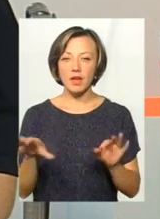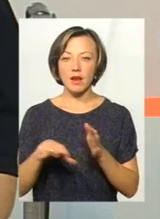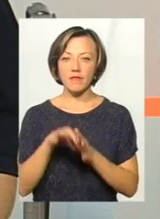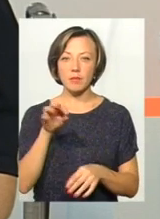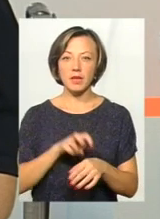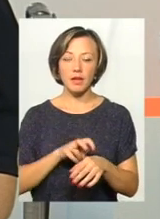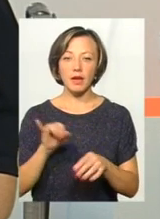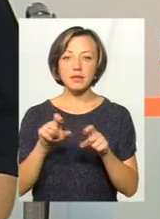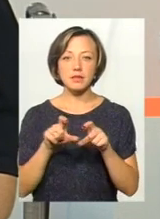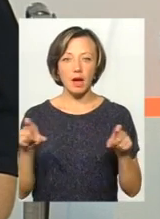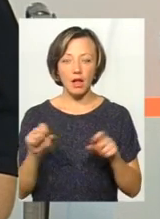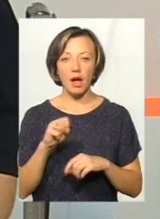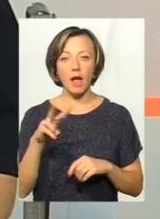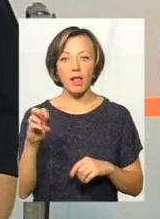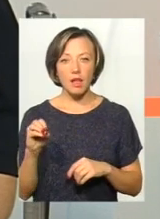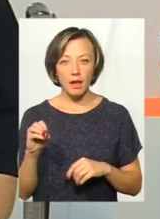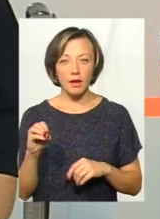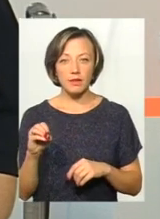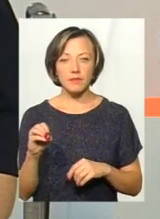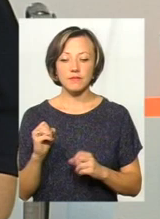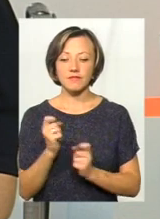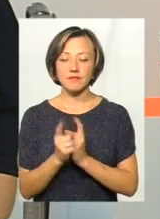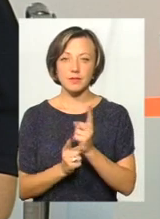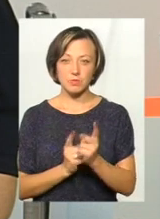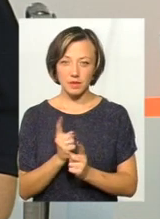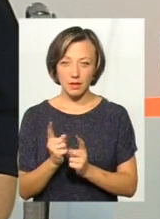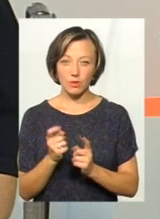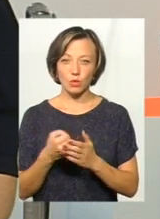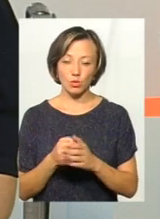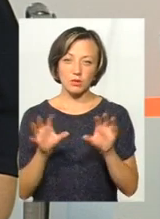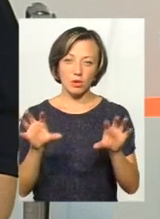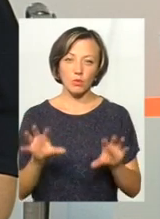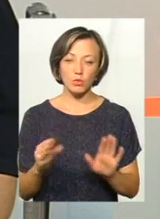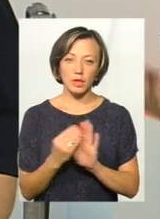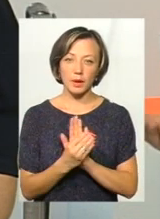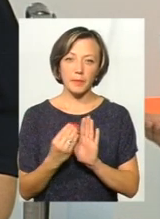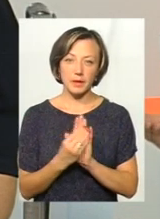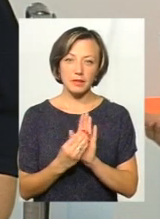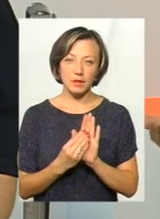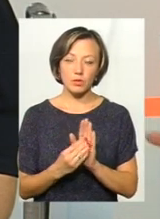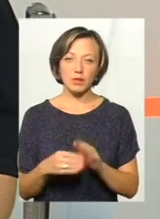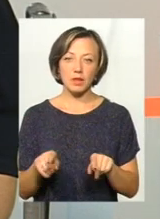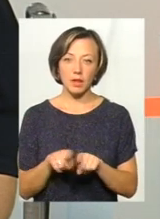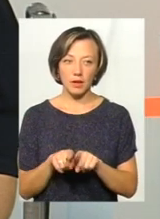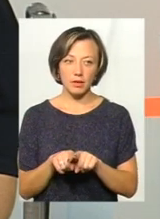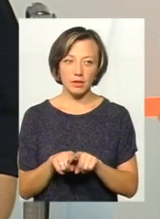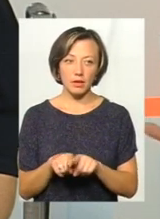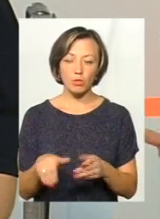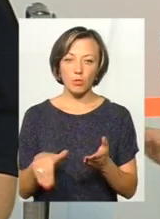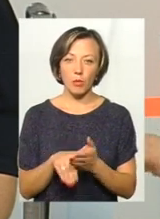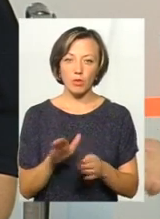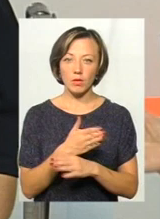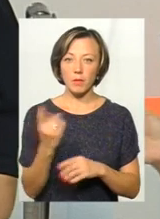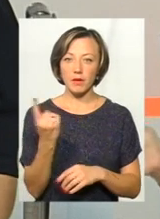лікаря і закладу. Але в тих самих змінах до основ законодавства написано, допомога розділена на первину,